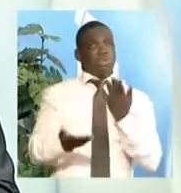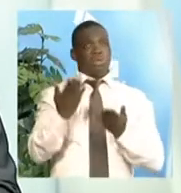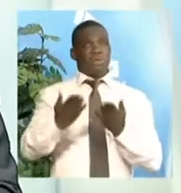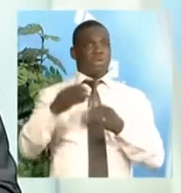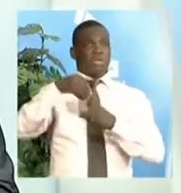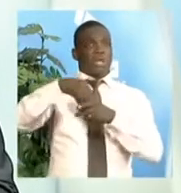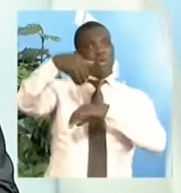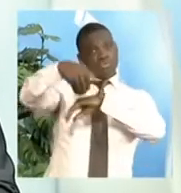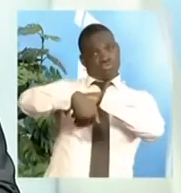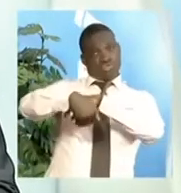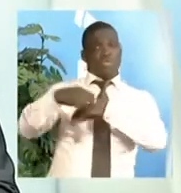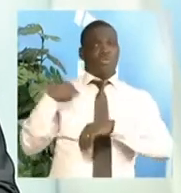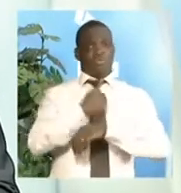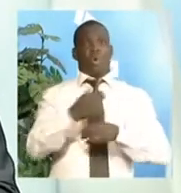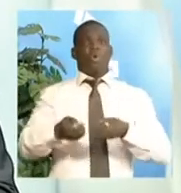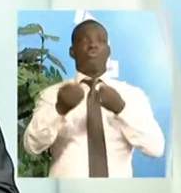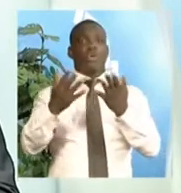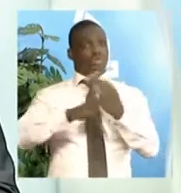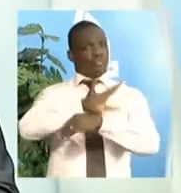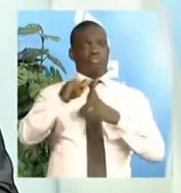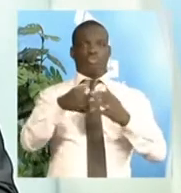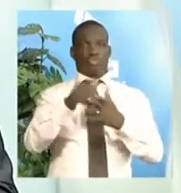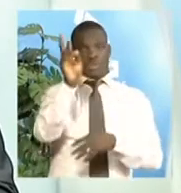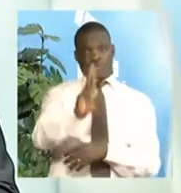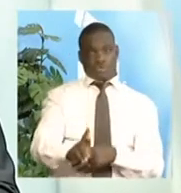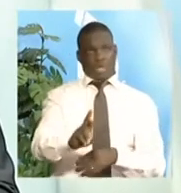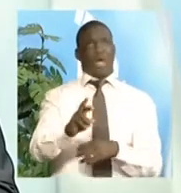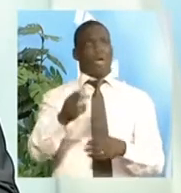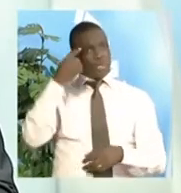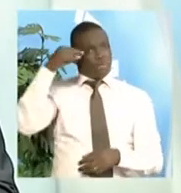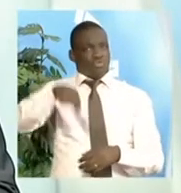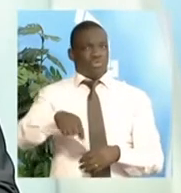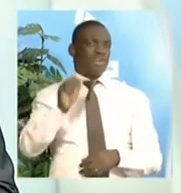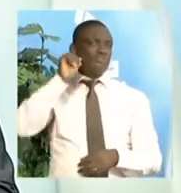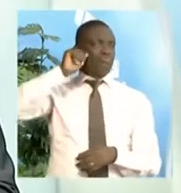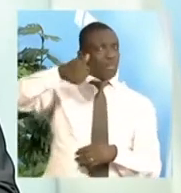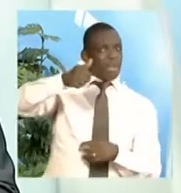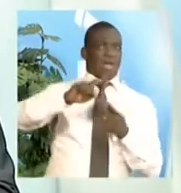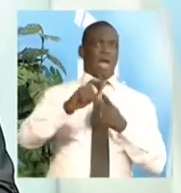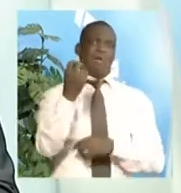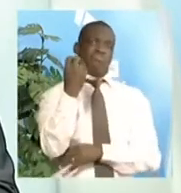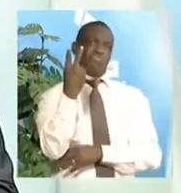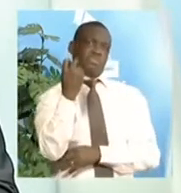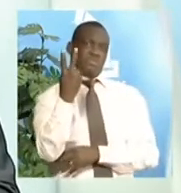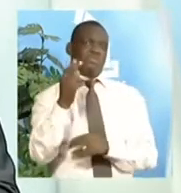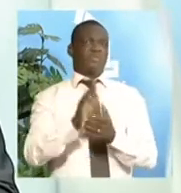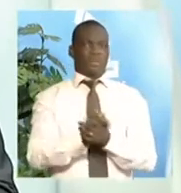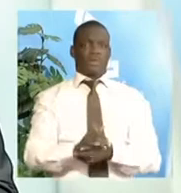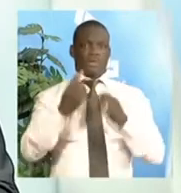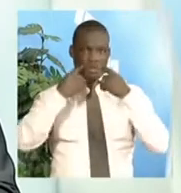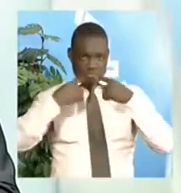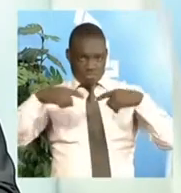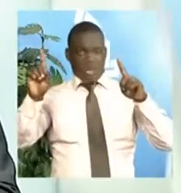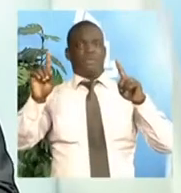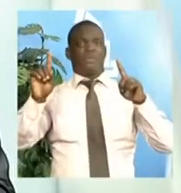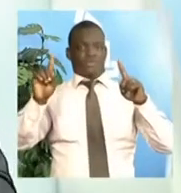évidemment, nous allons donner tous les résultats. De sorte que, au plus tard, demain à midi, la proclamation solennelle